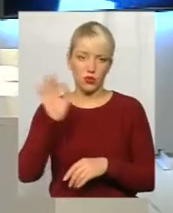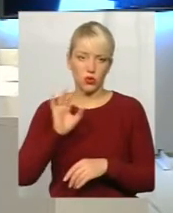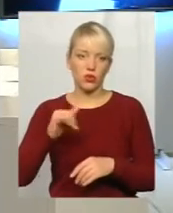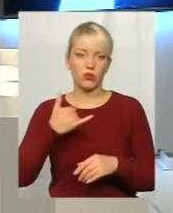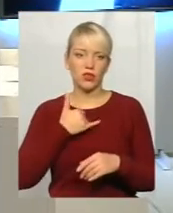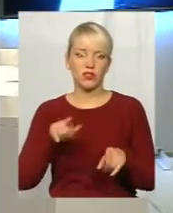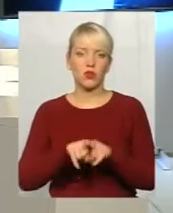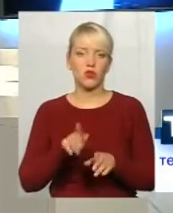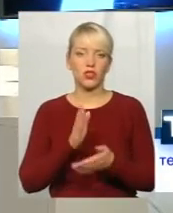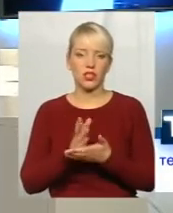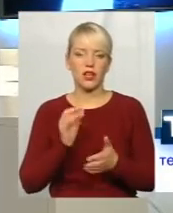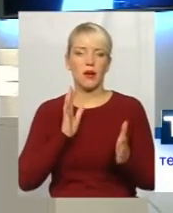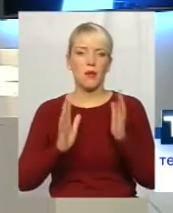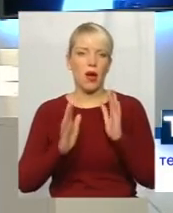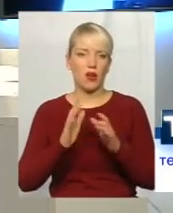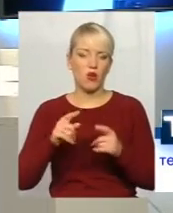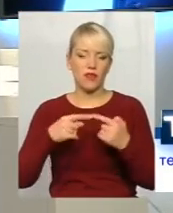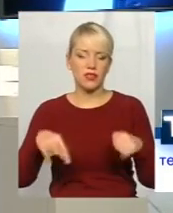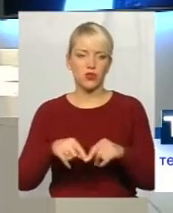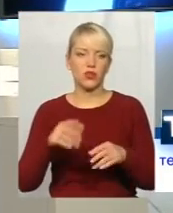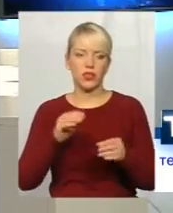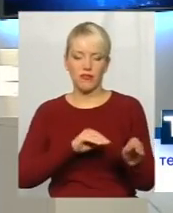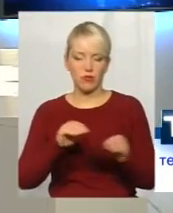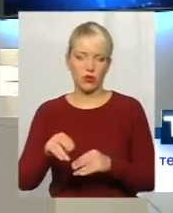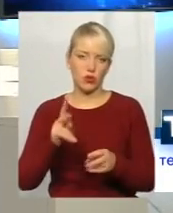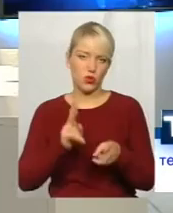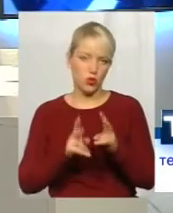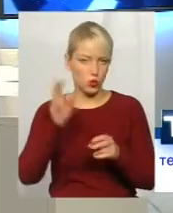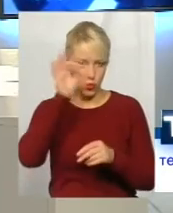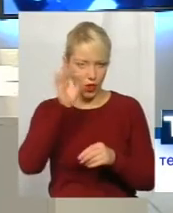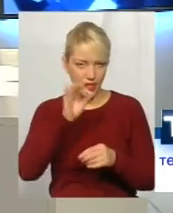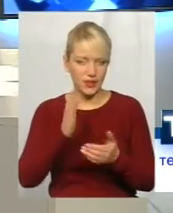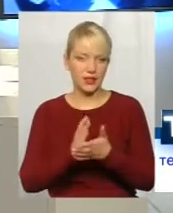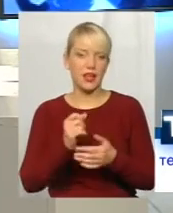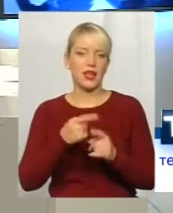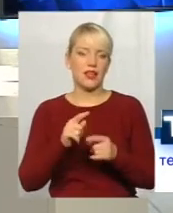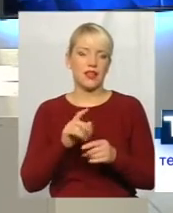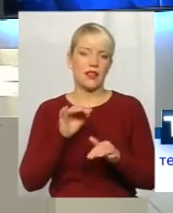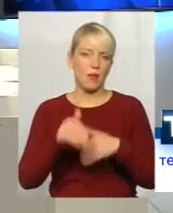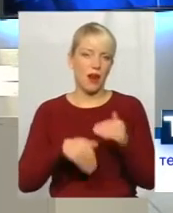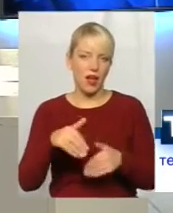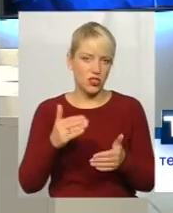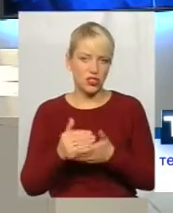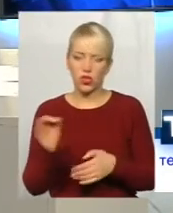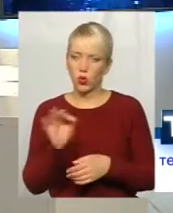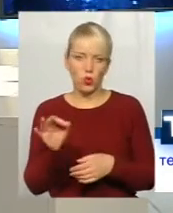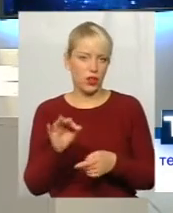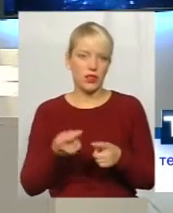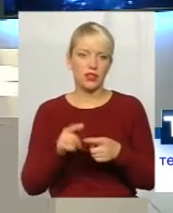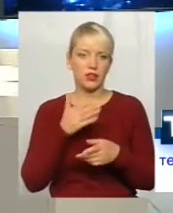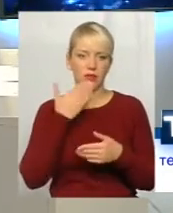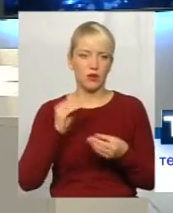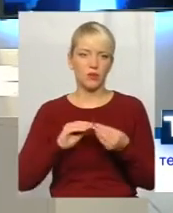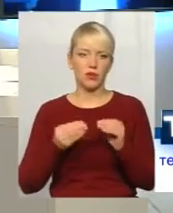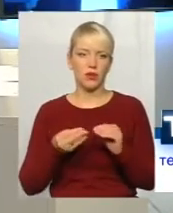в парковій зоні, на пляжу існують, і сьогодні нема проблем для того, щоб говорити,